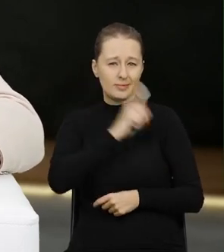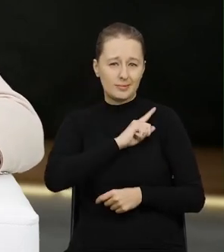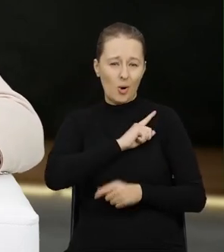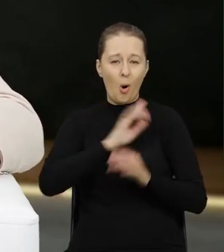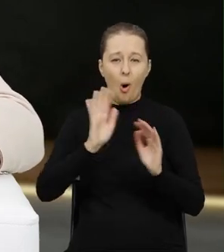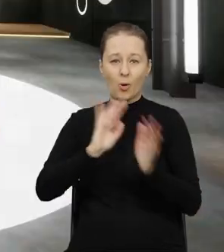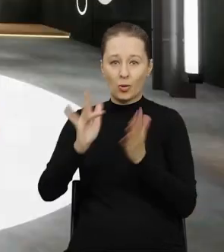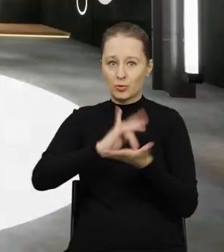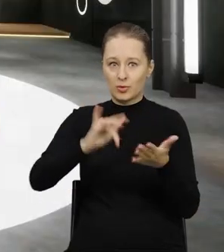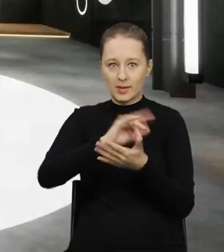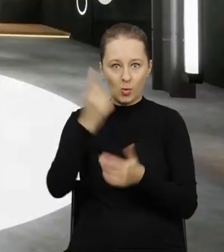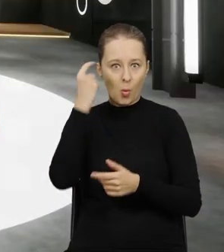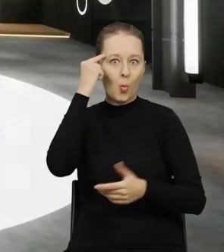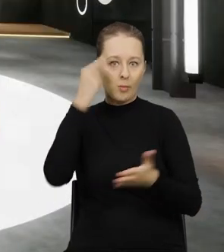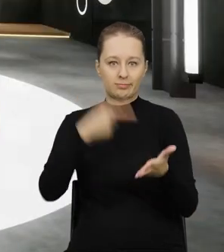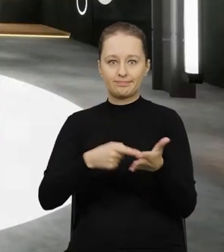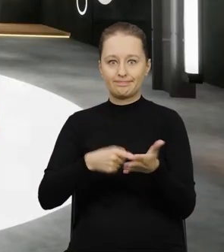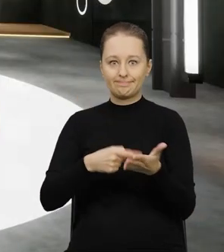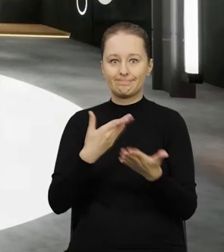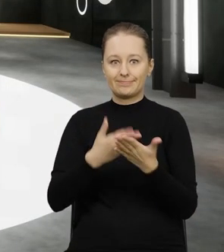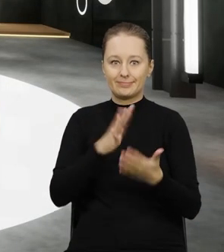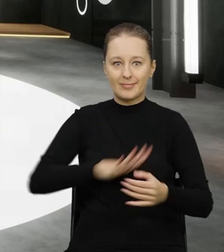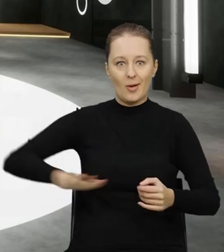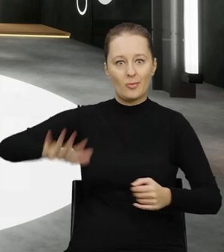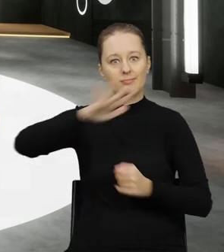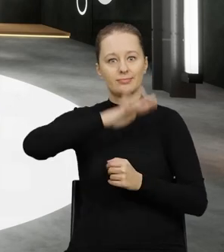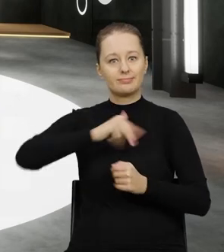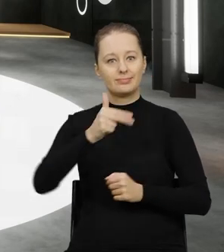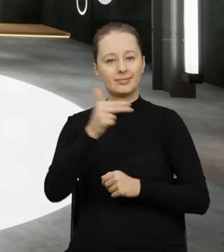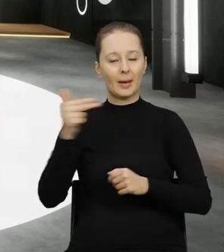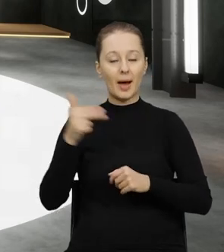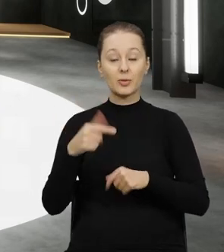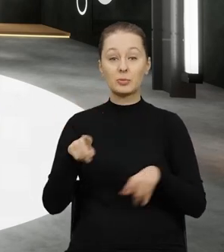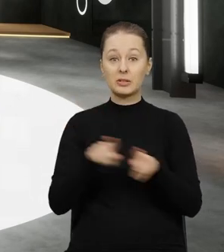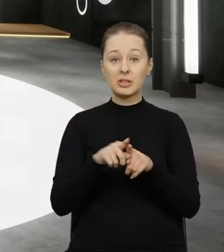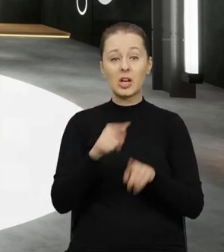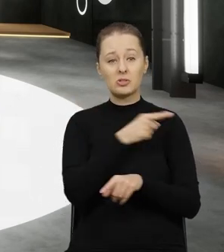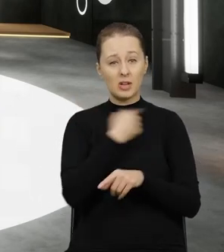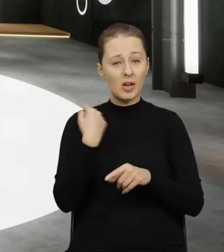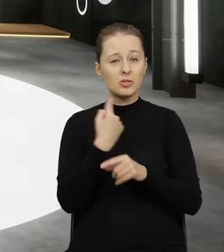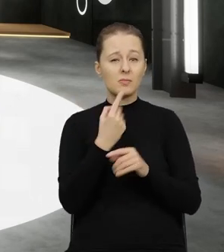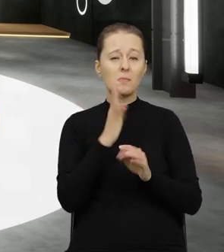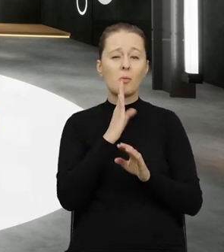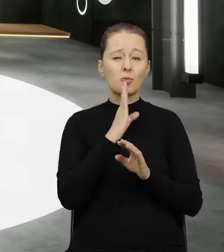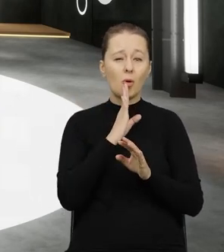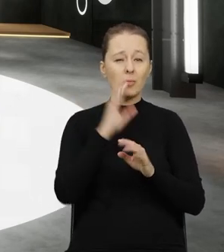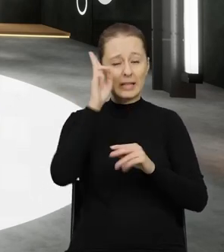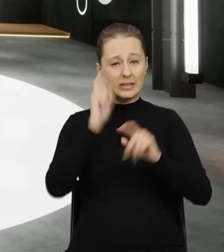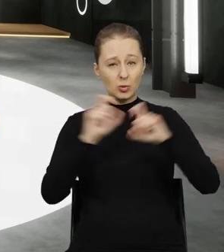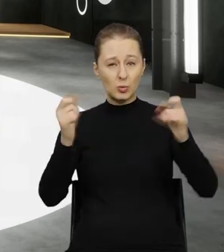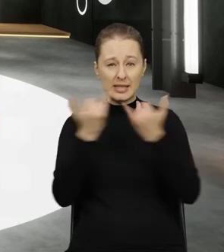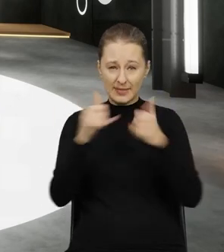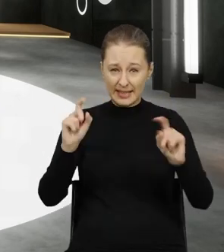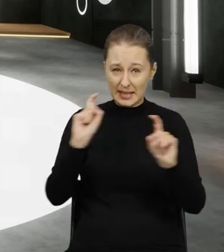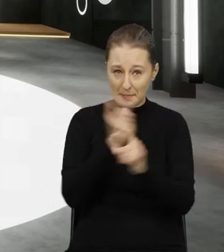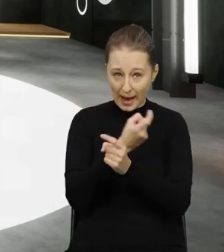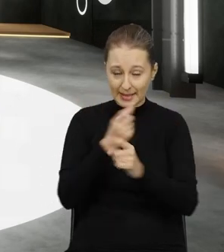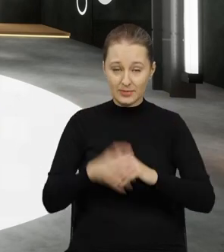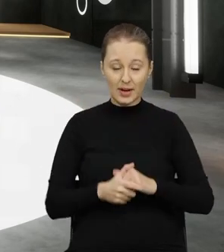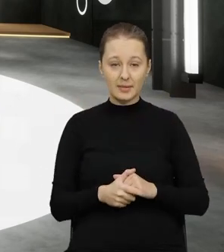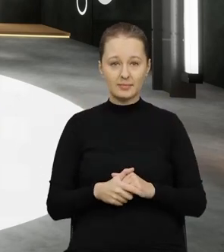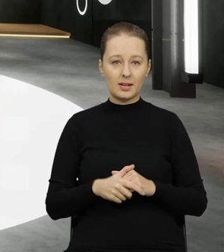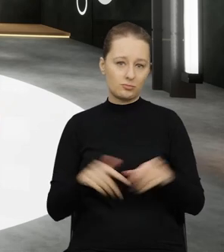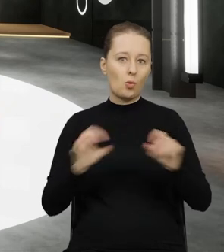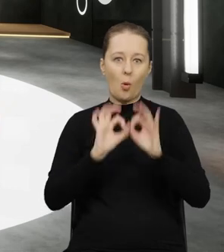Inspektorat Ochrony Środowiska jako ten właściwy organ dla tej tematyki, dla tego obszaru. No też nasi odpowiednicy w innych państwach, czy członkowskich, czy w ogóle